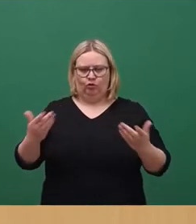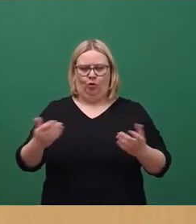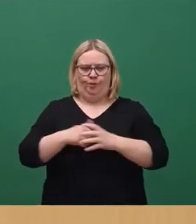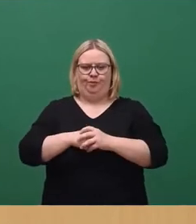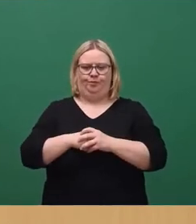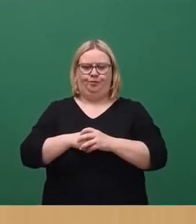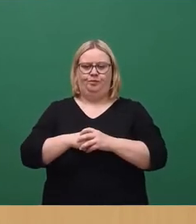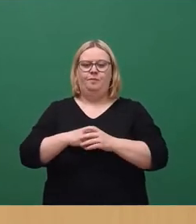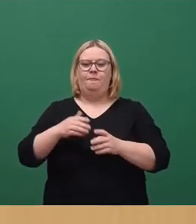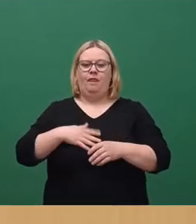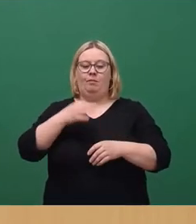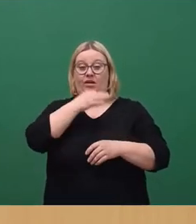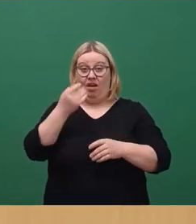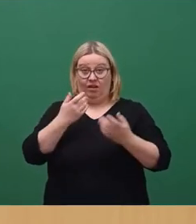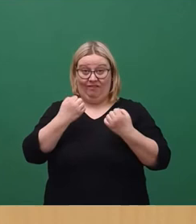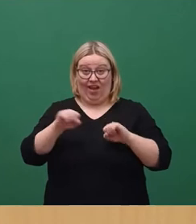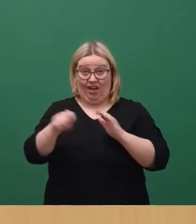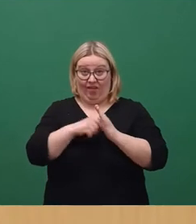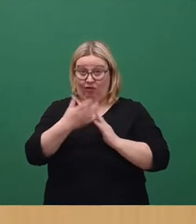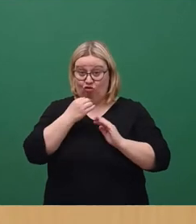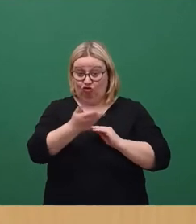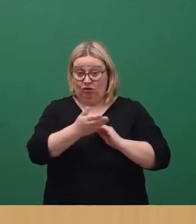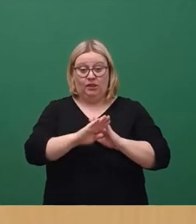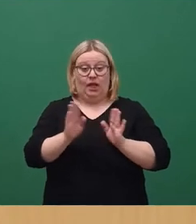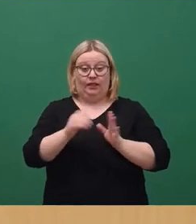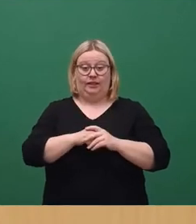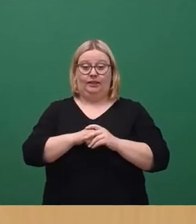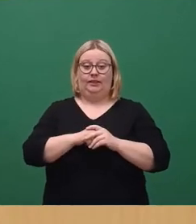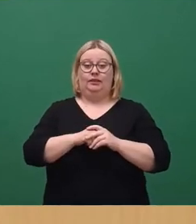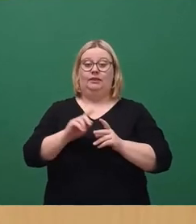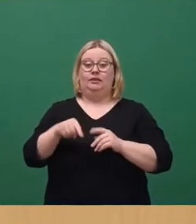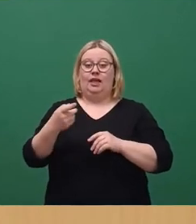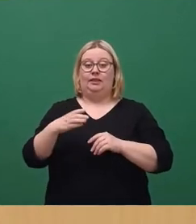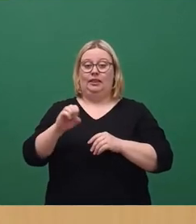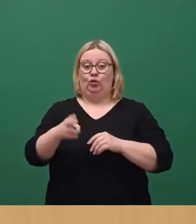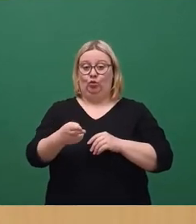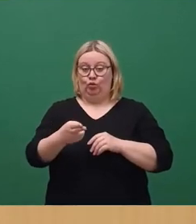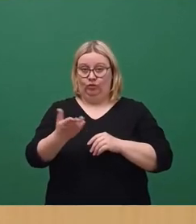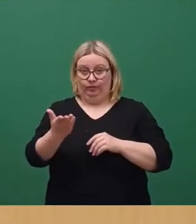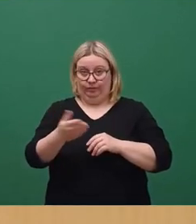Frage, freie Wähler, wird das Wort gewünscht? Nein? Dann als nächstes CDU-Fraktion, Herr Krüger.